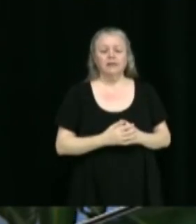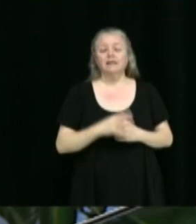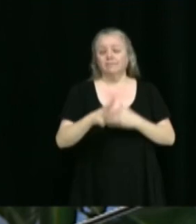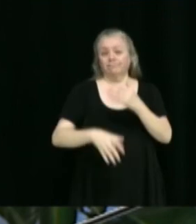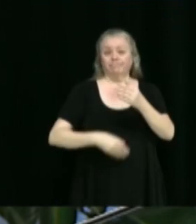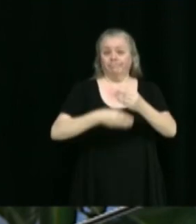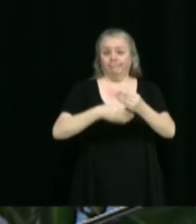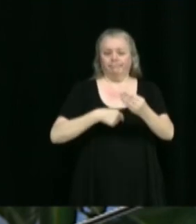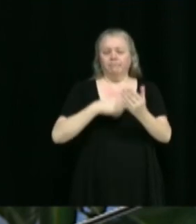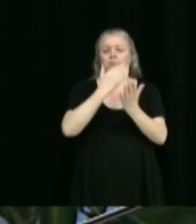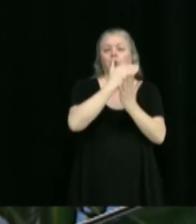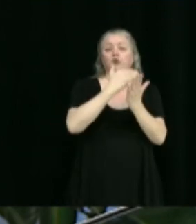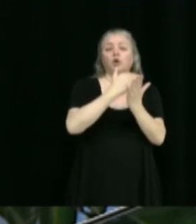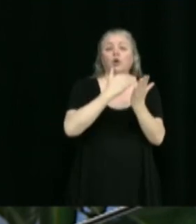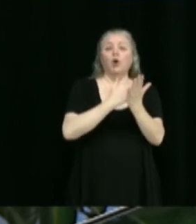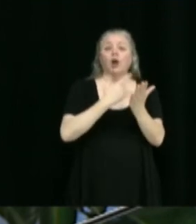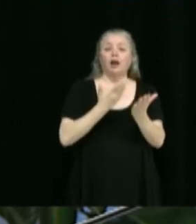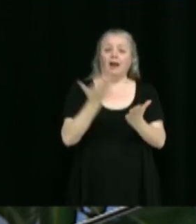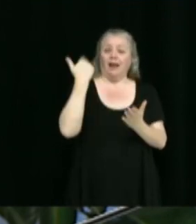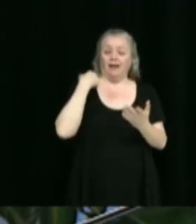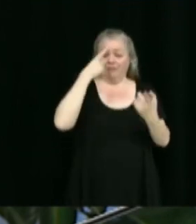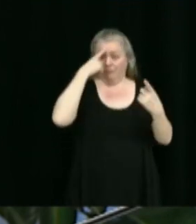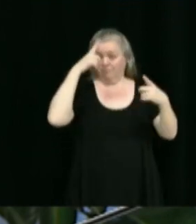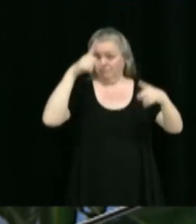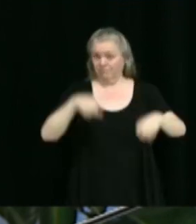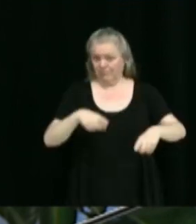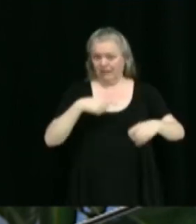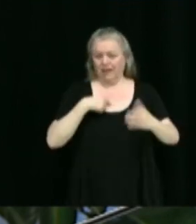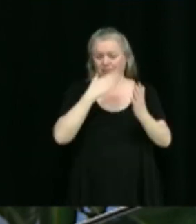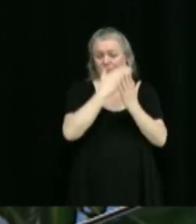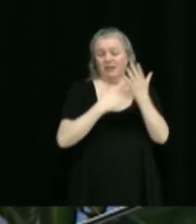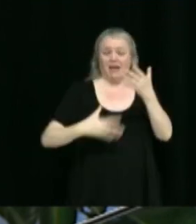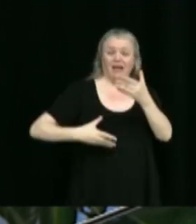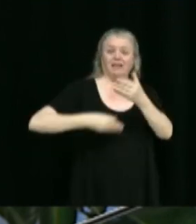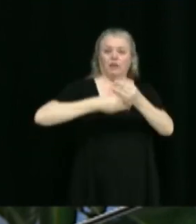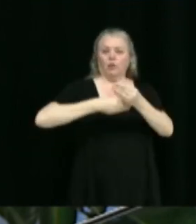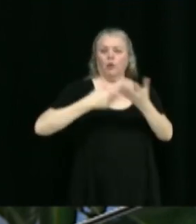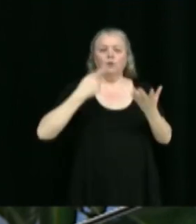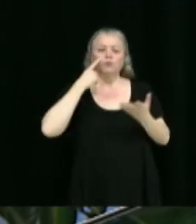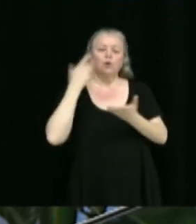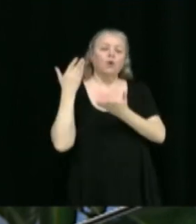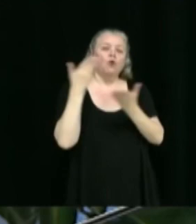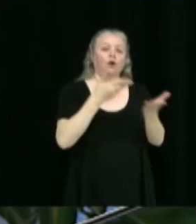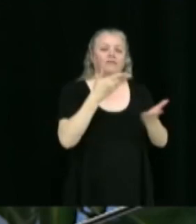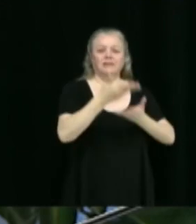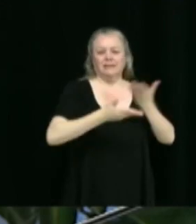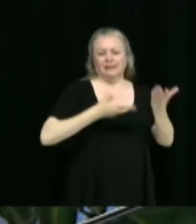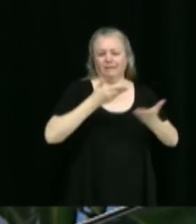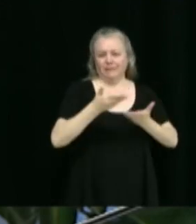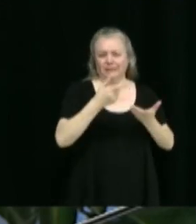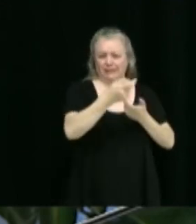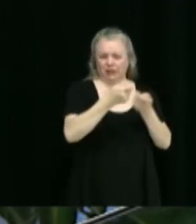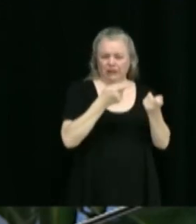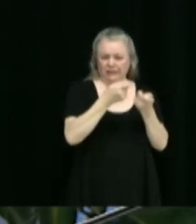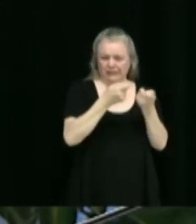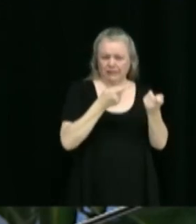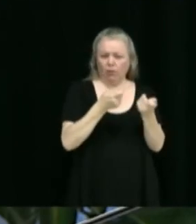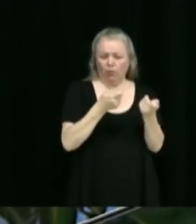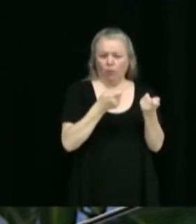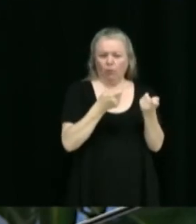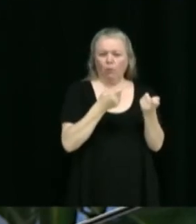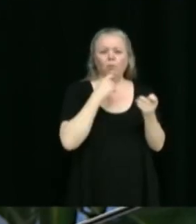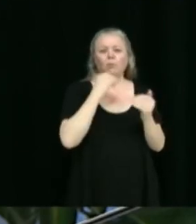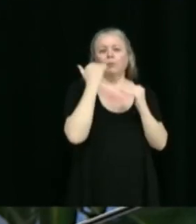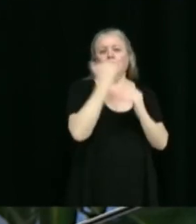au protocole d'entente intervenu avec la Ville de Princeville relatif à la fourniture de services en gestion de la sécurité incendie afin de